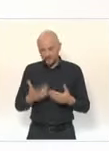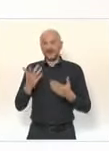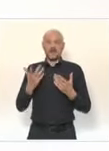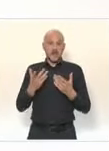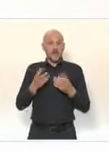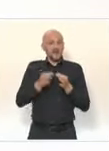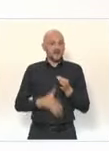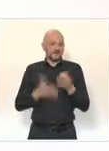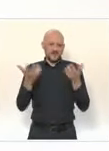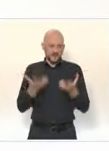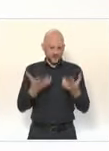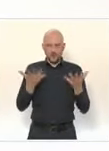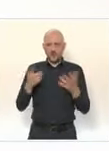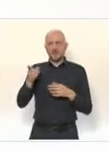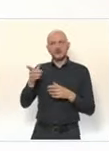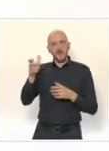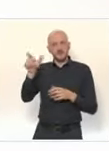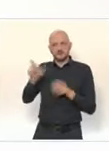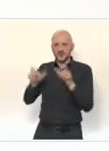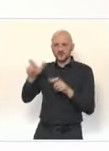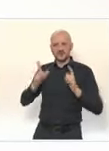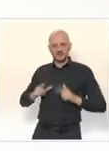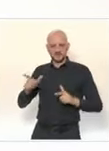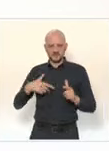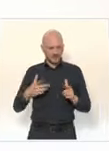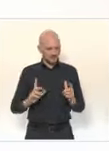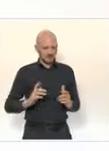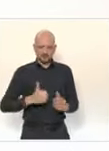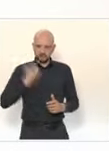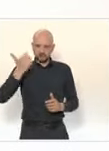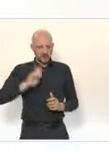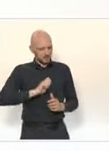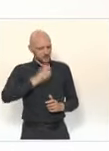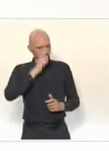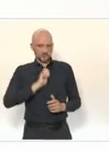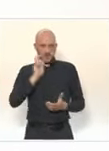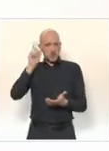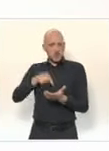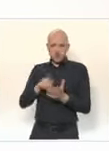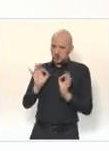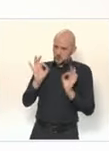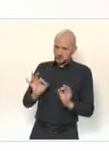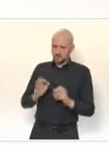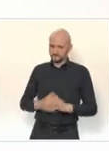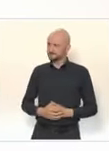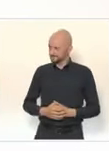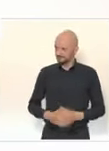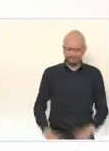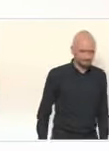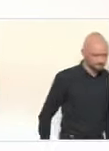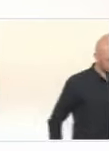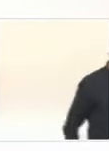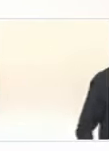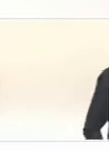dans des lieux dédiés dans le lycée à partir de la semaine du 10 mai. Enfin, pour les personnels, chaque personnel